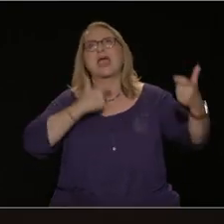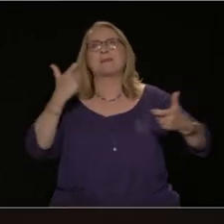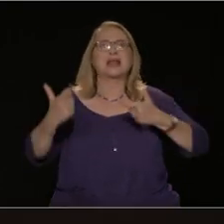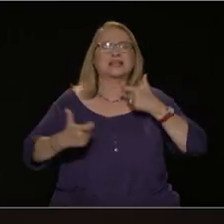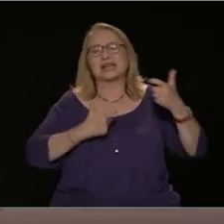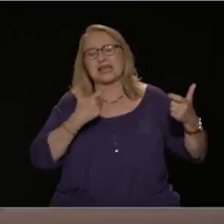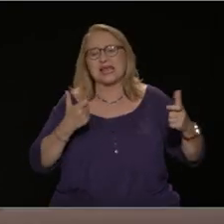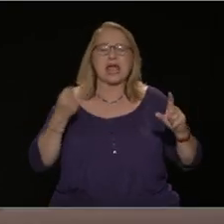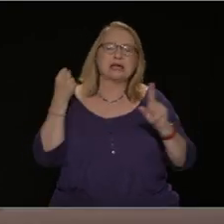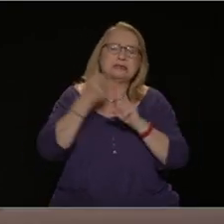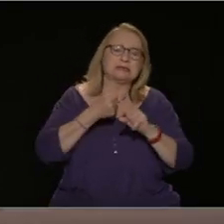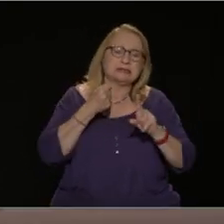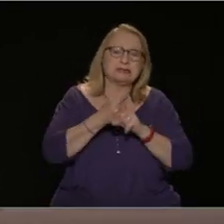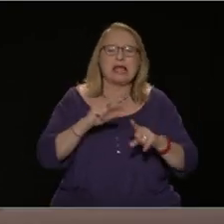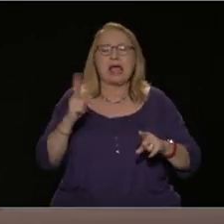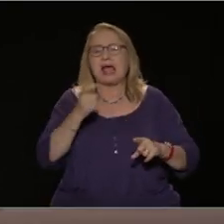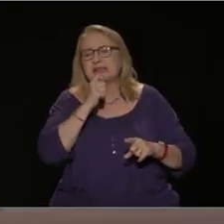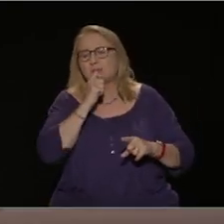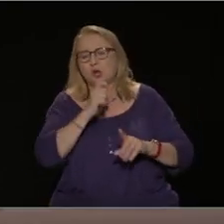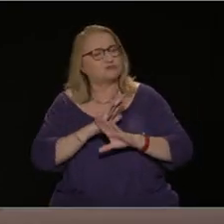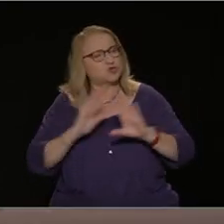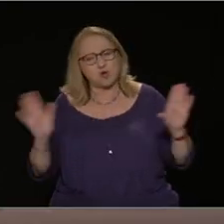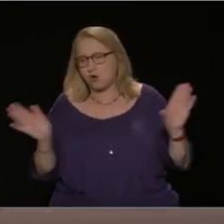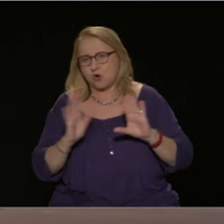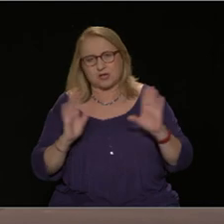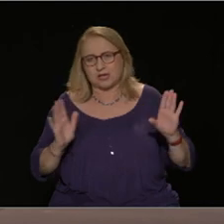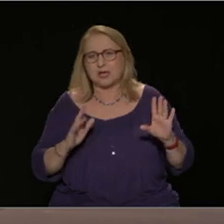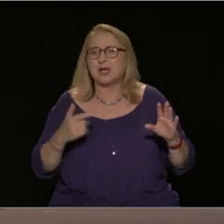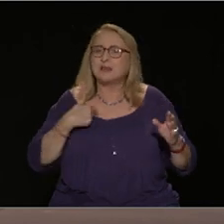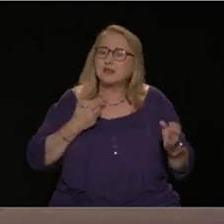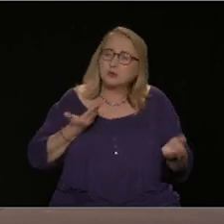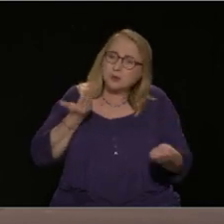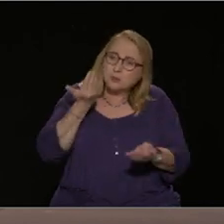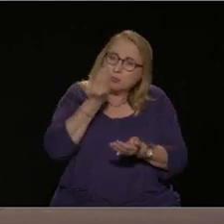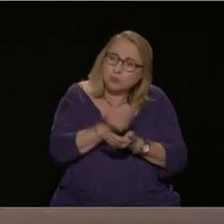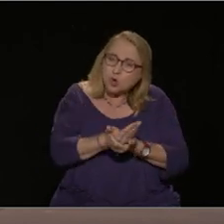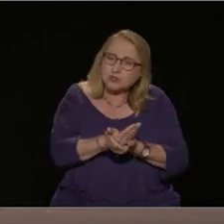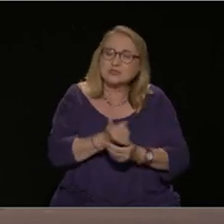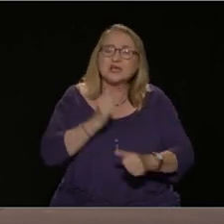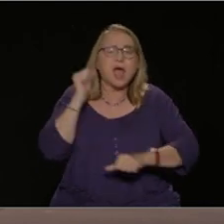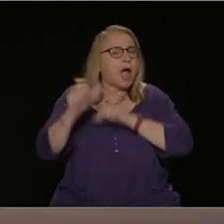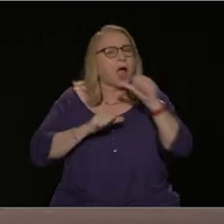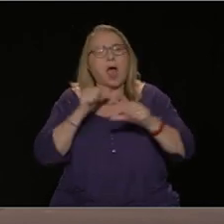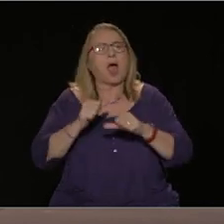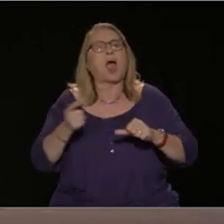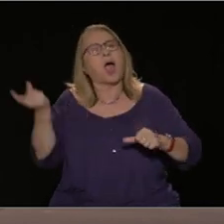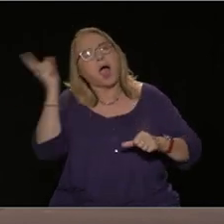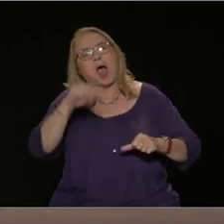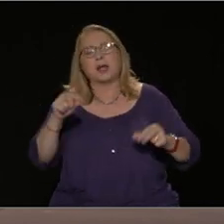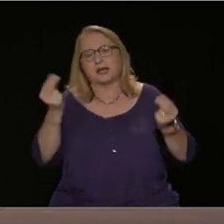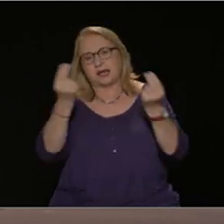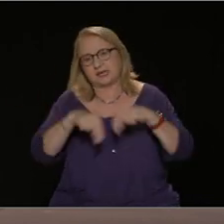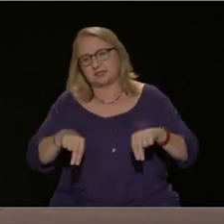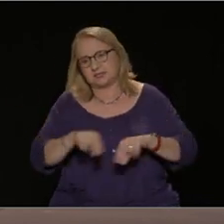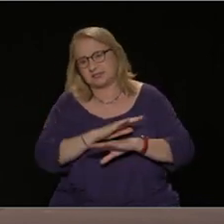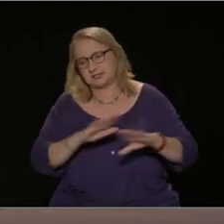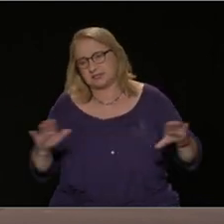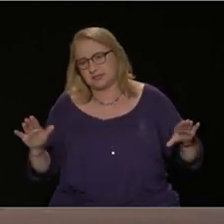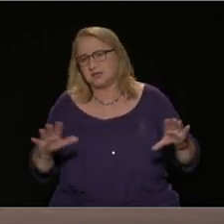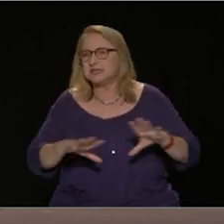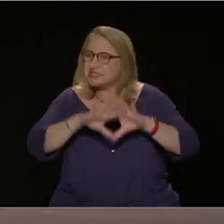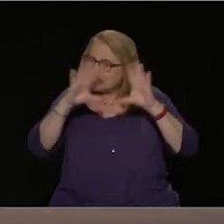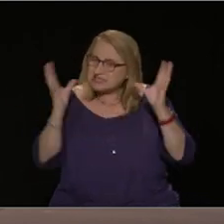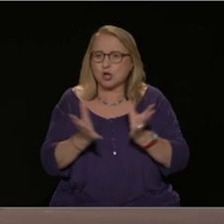δηλαδή για μια τετραετία μέχρι τις επόμενες εκλογές, αλλά μία εναλλακτική συνολική. Αυτή η συνολική εναλλακτική βρίσκεται, όπως λέμε εμείς,